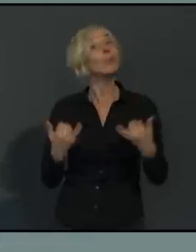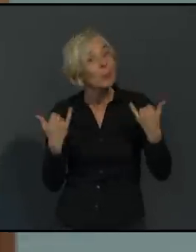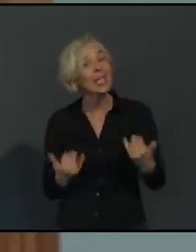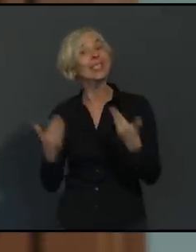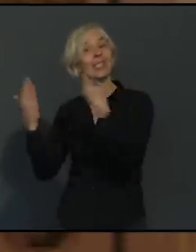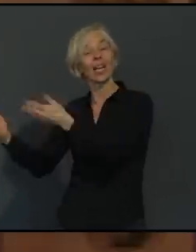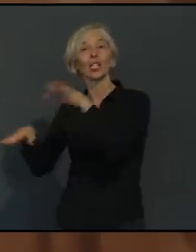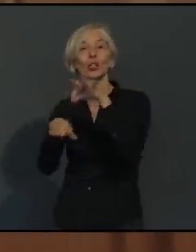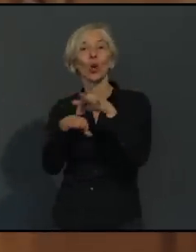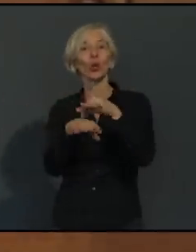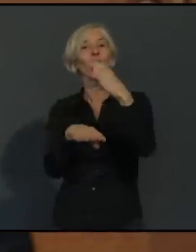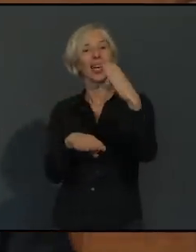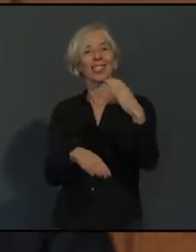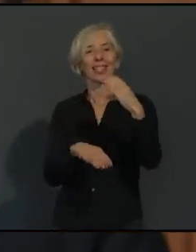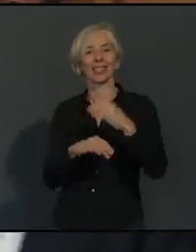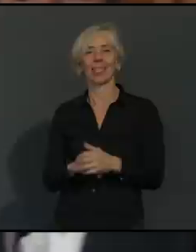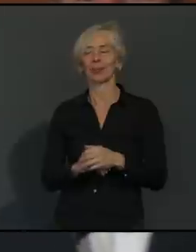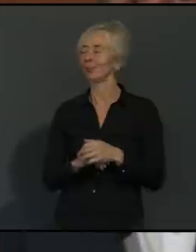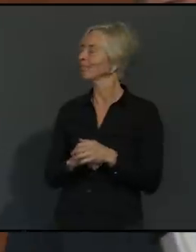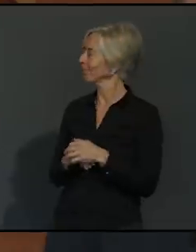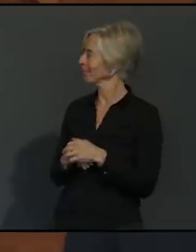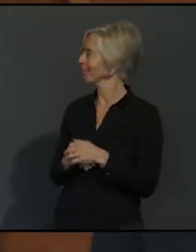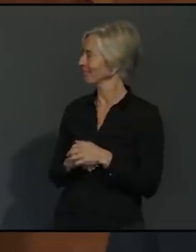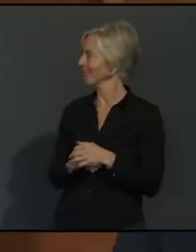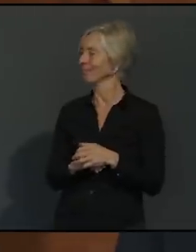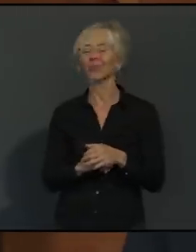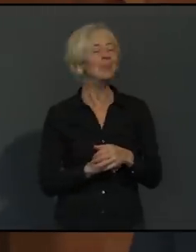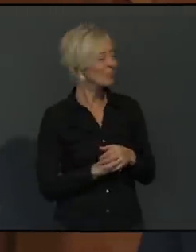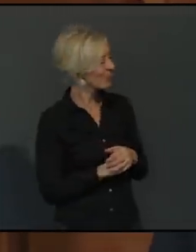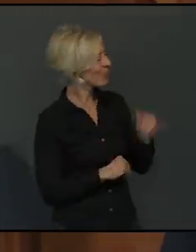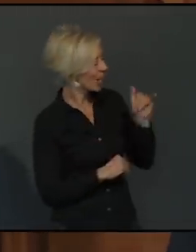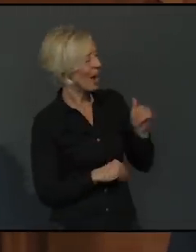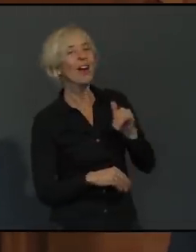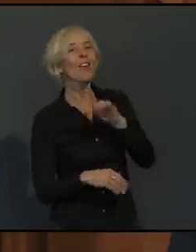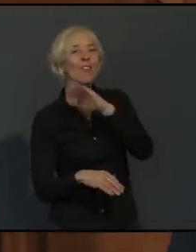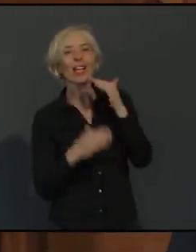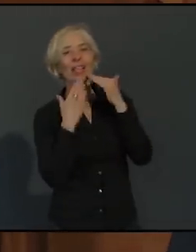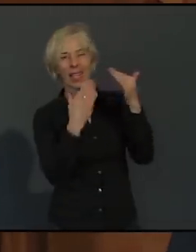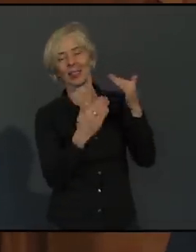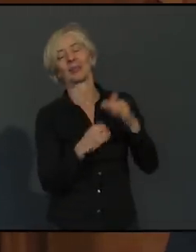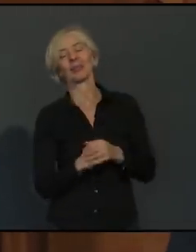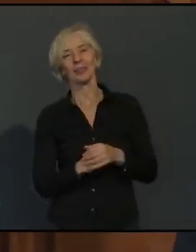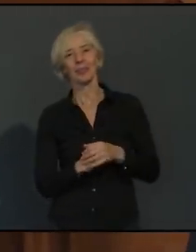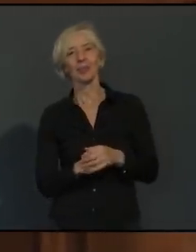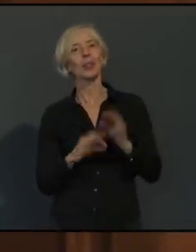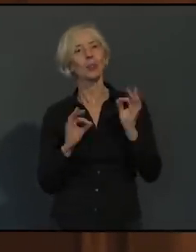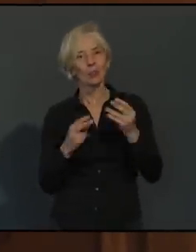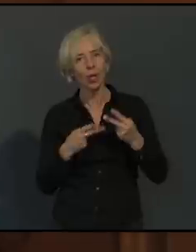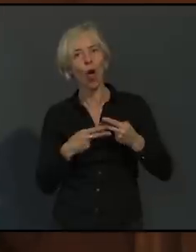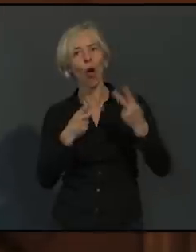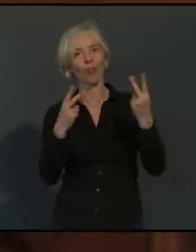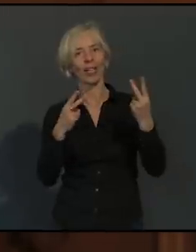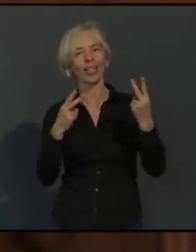Kasatzer. Herzlichen Dank, Frau Oberbürgermeister. Ja, wie schaut es beim öffentlichen Verkehr aus? Zurzeit kann ich Ihnen